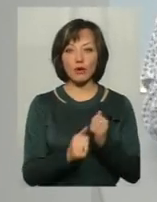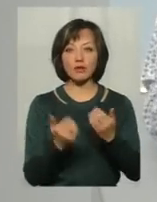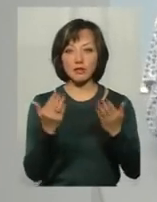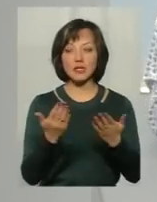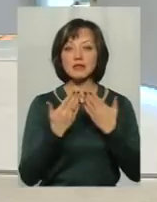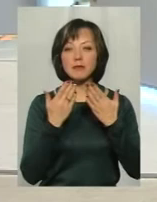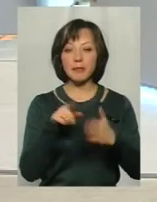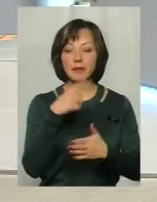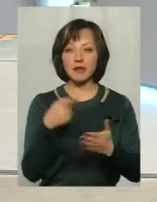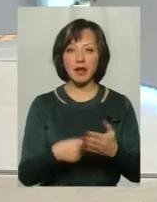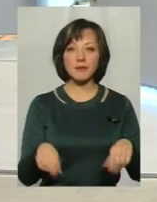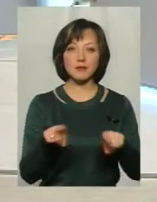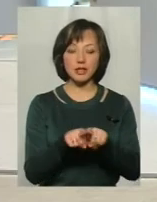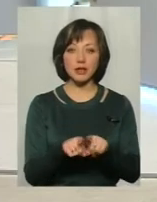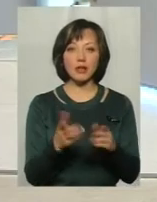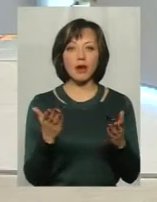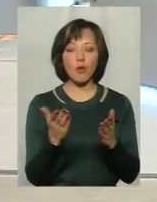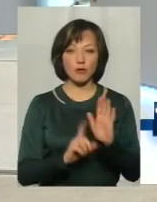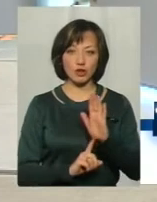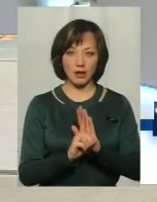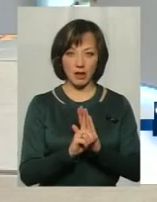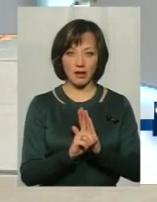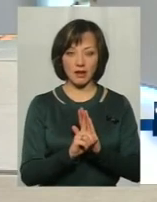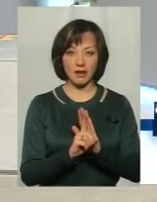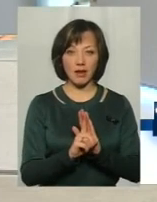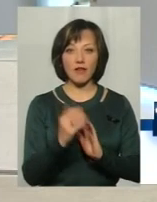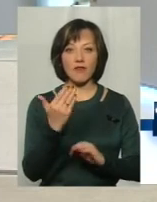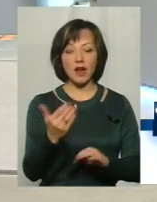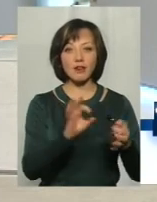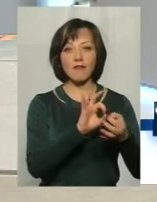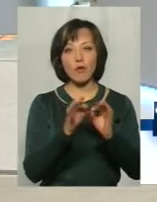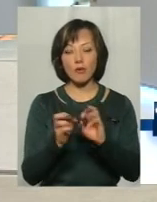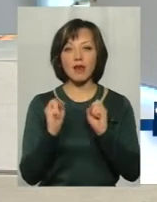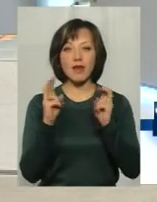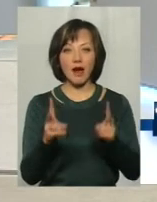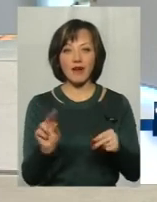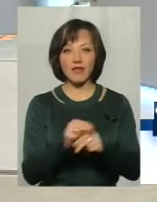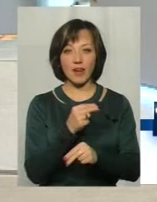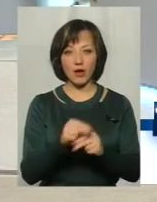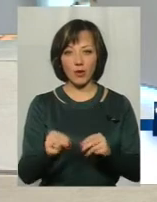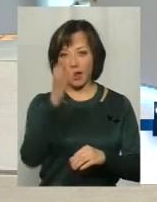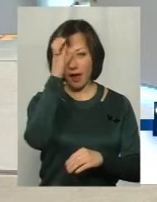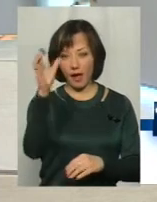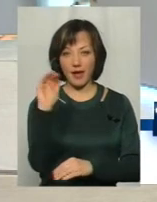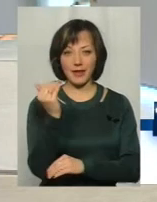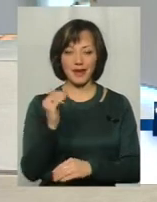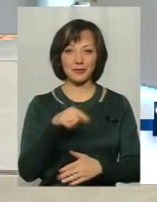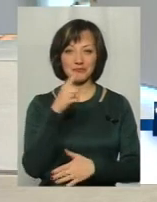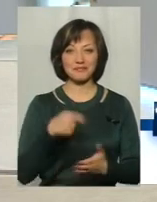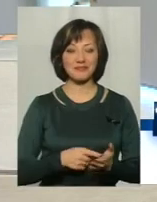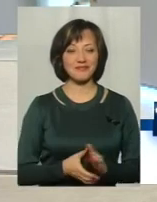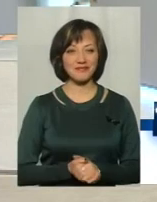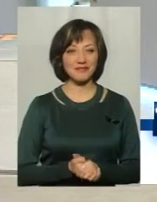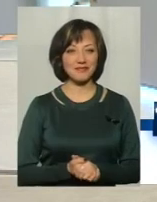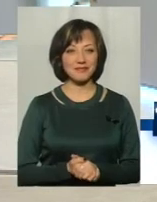вас звертаюся з тим питанням, все ж таки, з якого ми починали. От ваша формула, як виховати генія? Прошу, пан